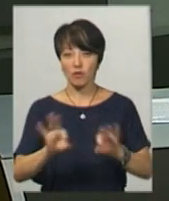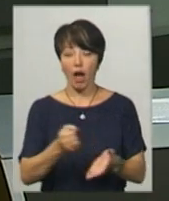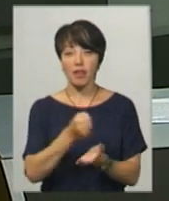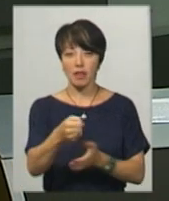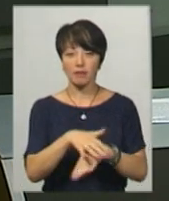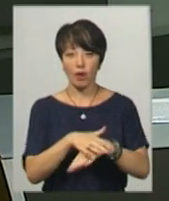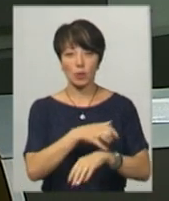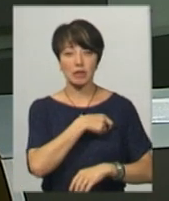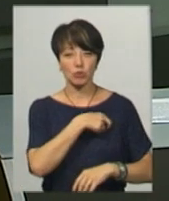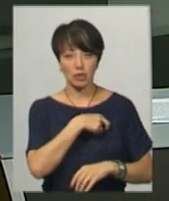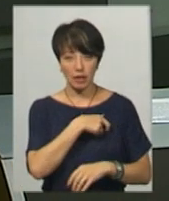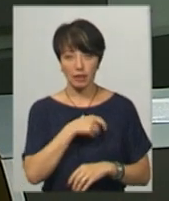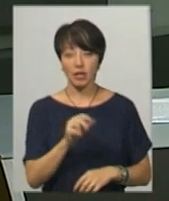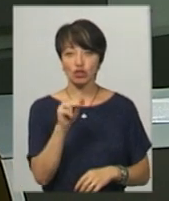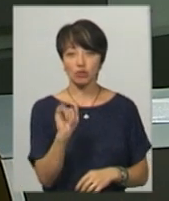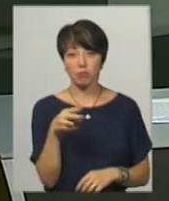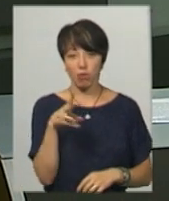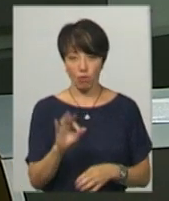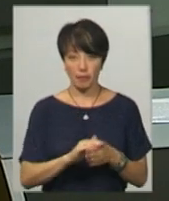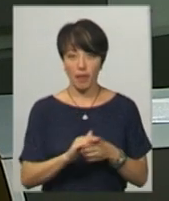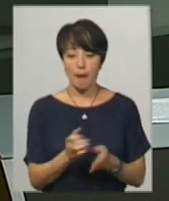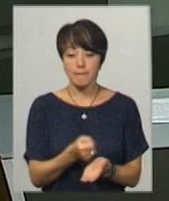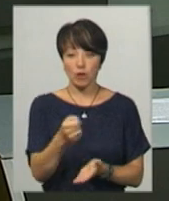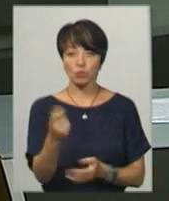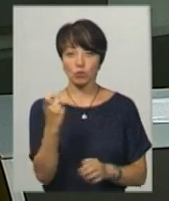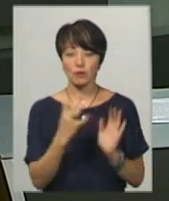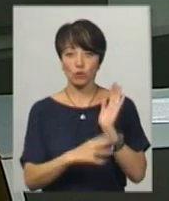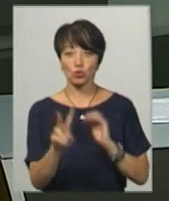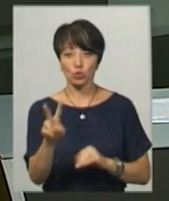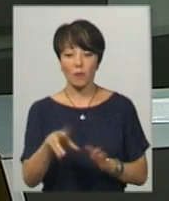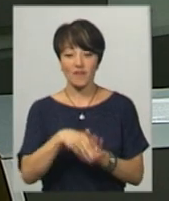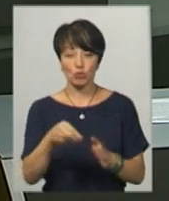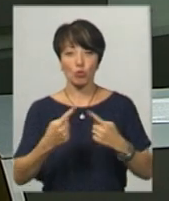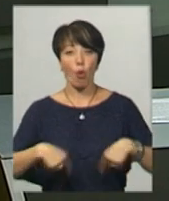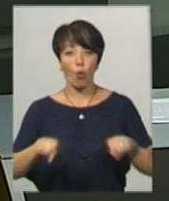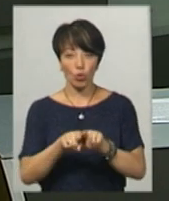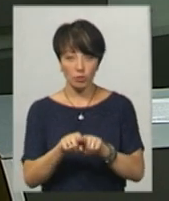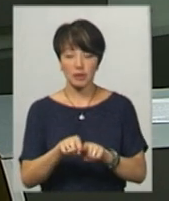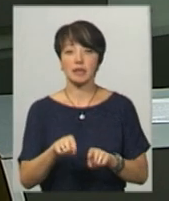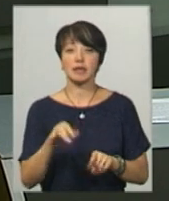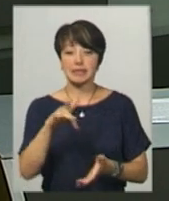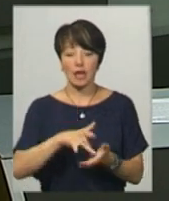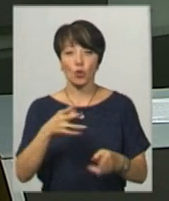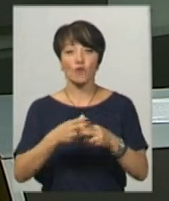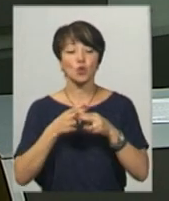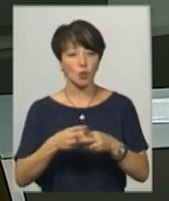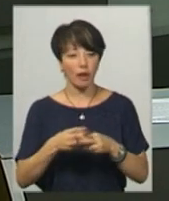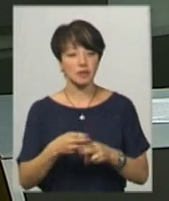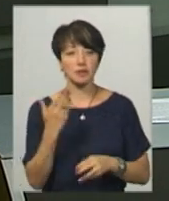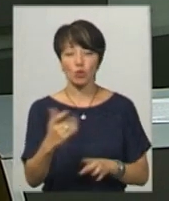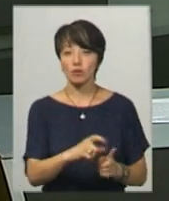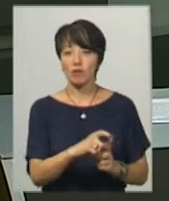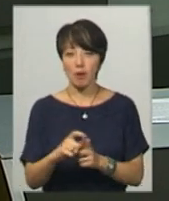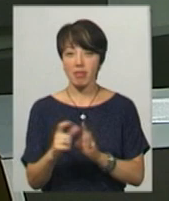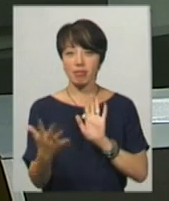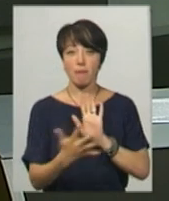кандидат у народні депутати Назарій Чепко. Чоловік балотується за 192-м виборчим округом із центром у Дунаївцях. За його словами,